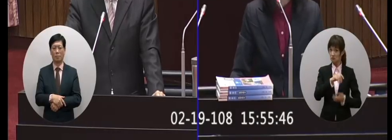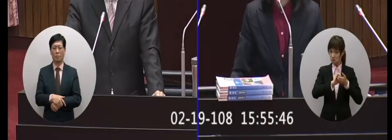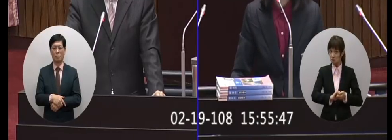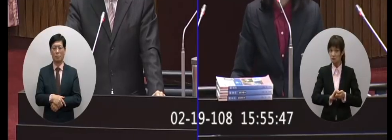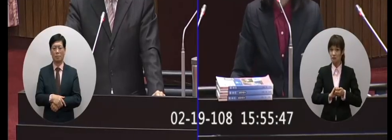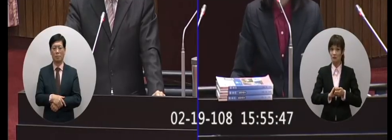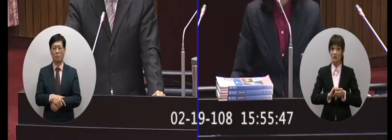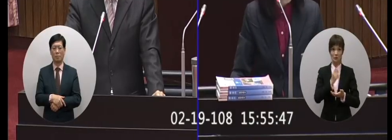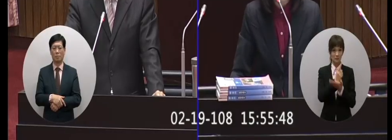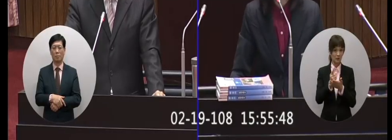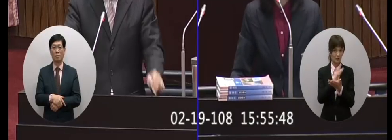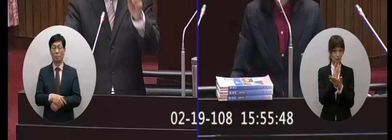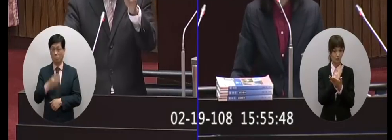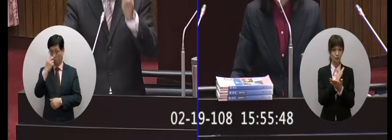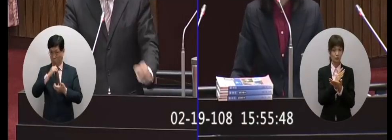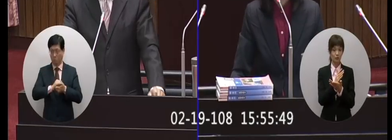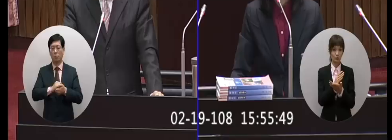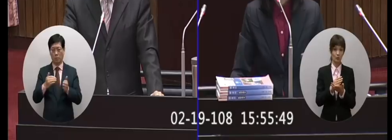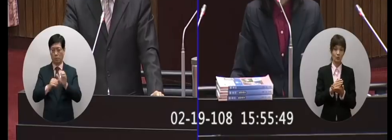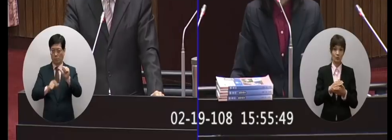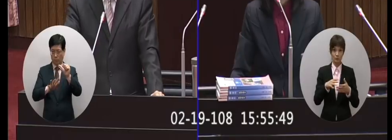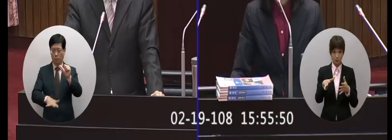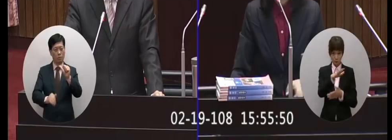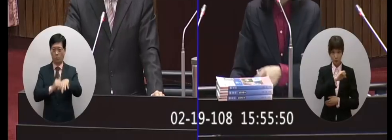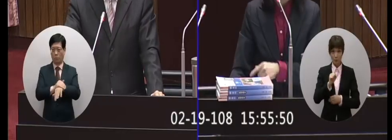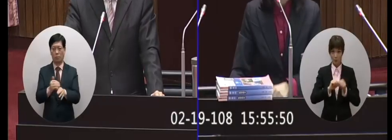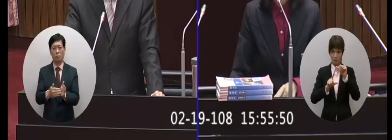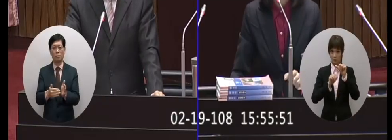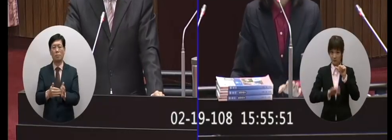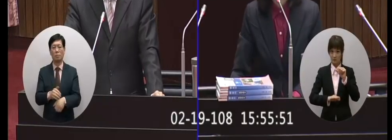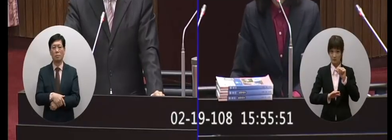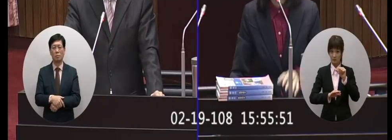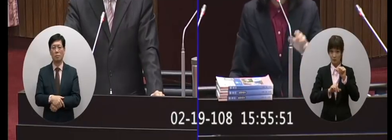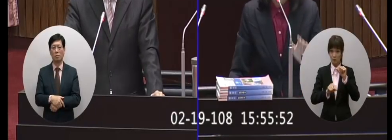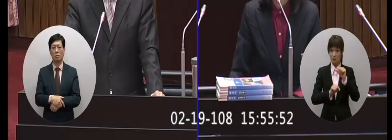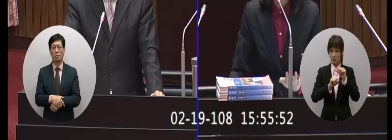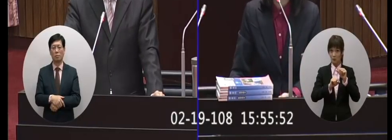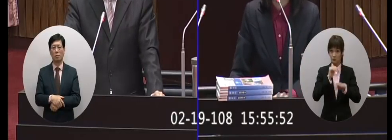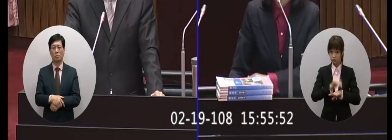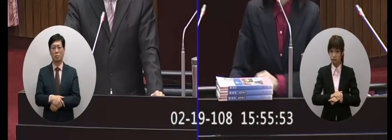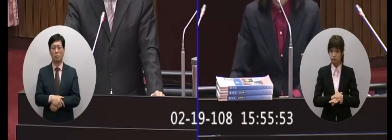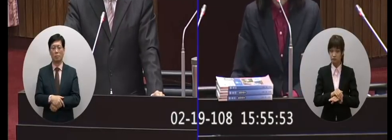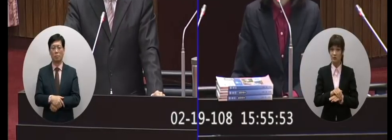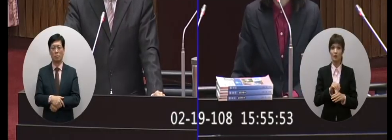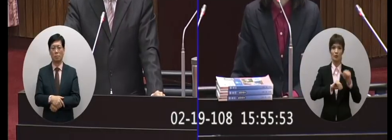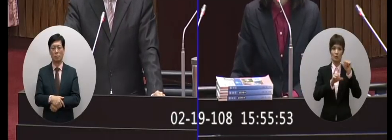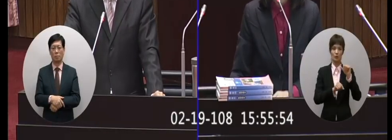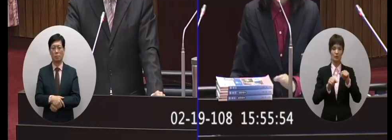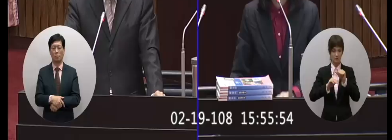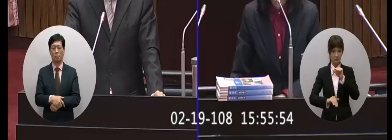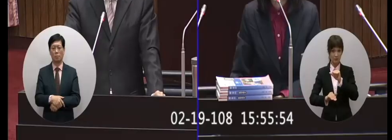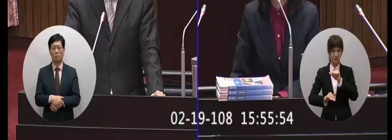出來嗎審定就是到五月底完成五月底都會不是五月底完成五月要選書嘛